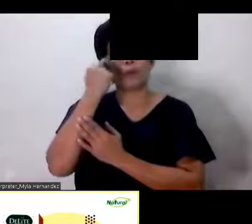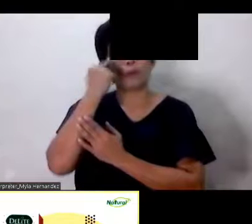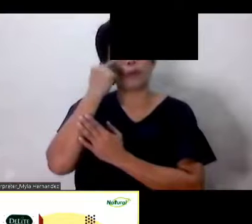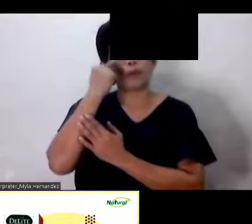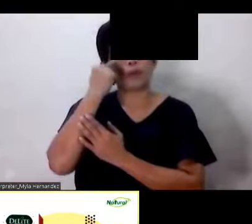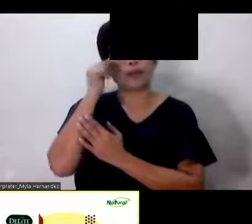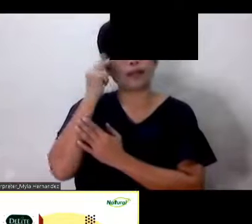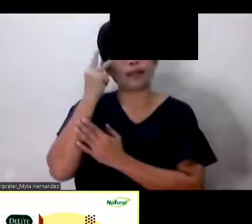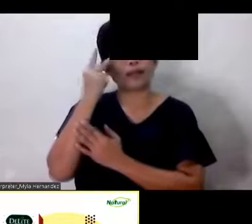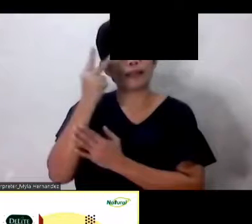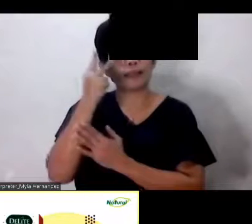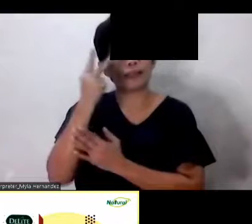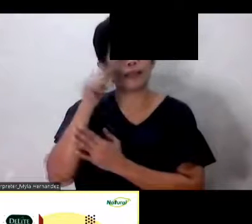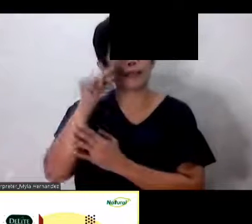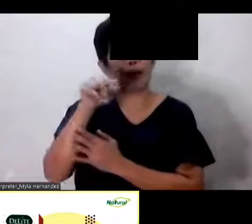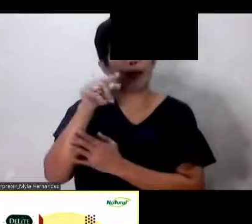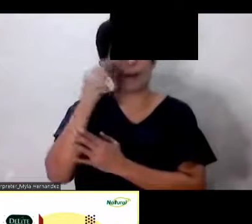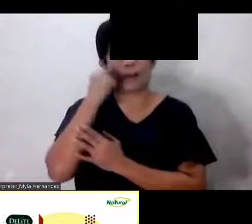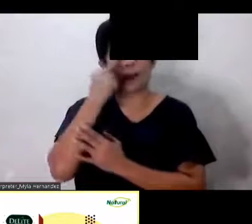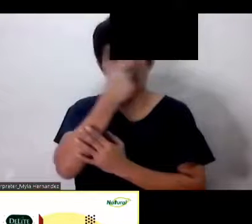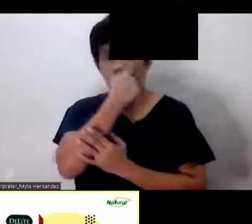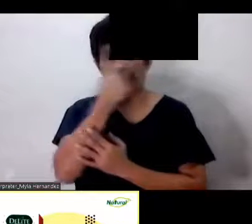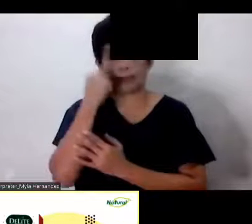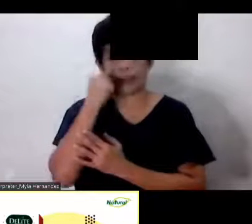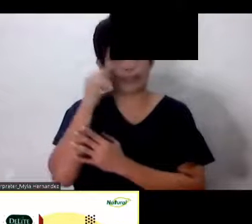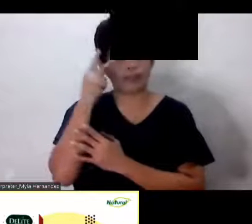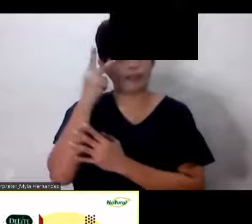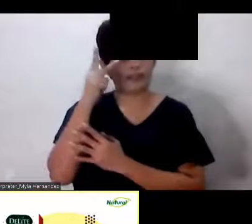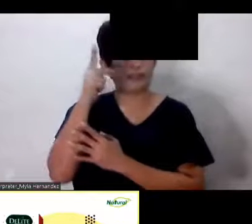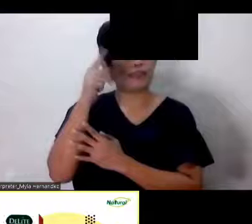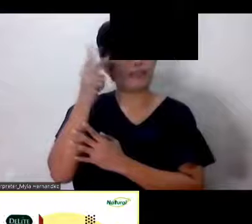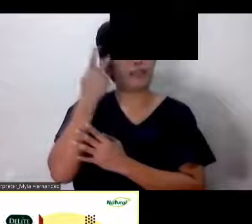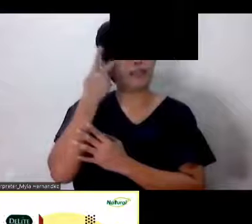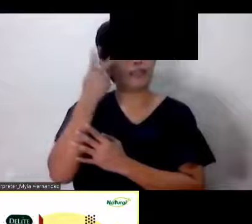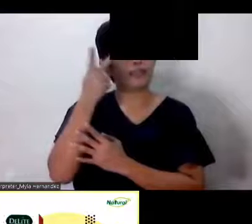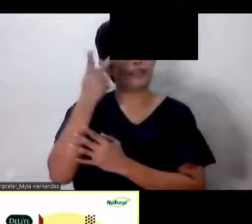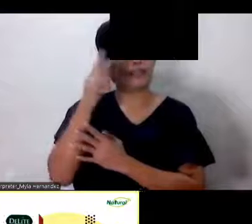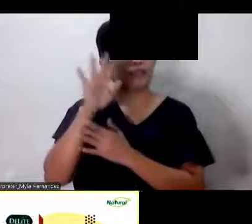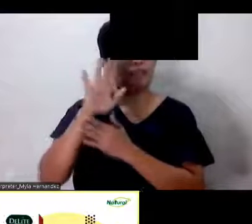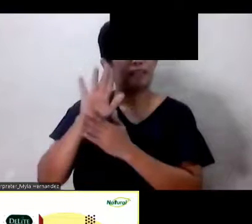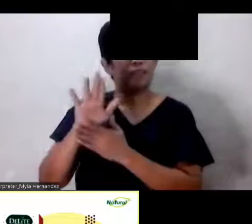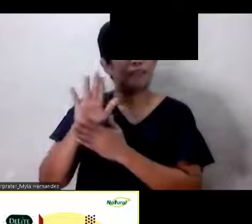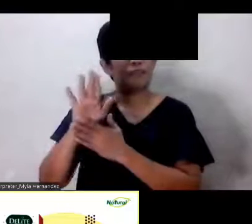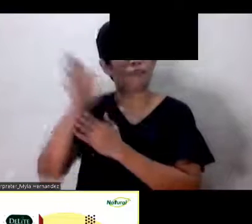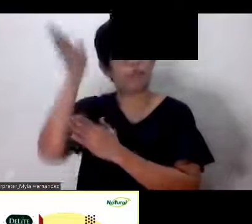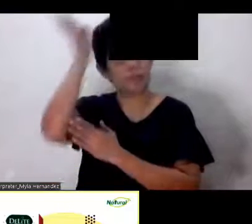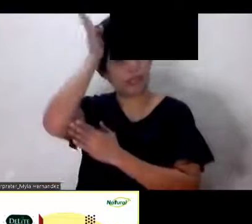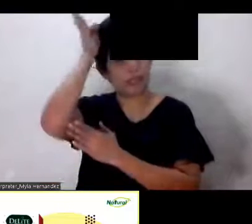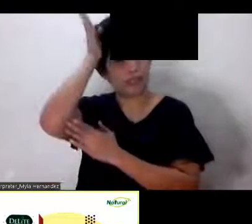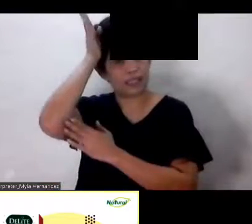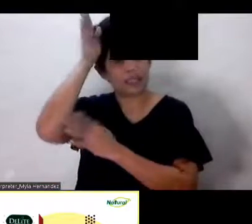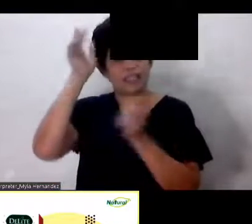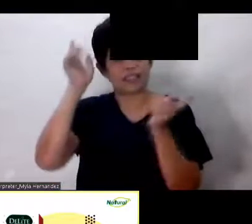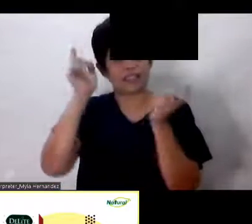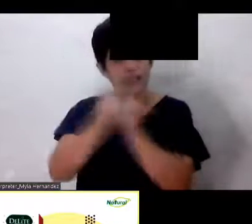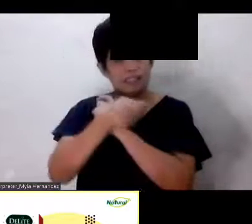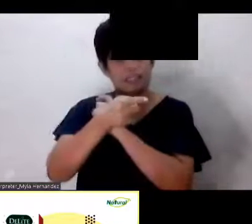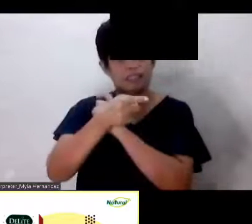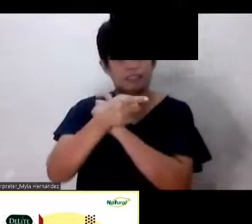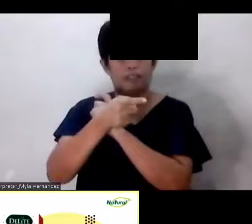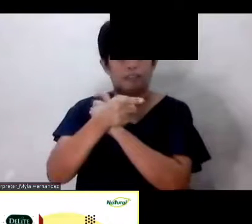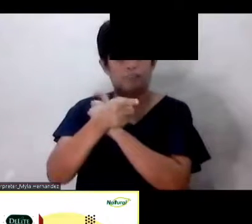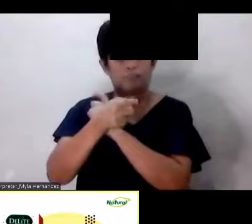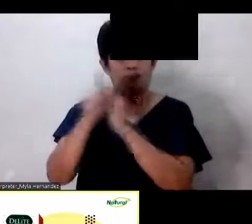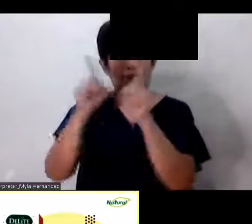yung visuals na nakikita ng inyong utak, okay, umiiba, umiiba ang eksena. So, na-exercise rin yung utak natin.